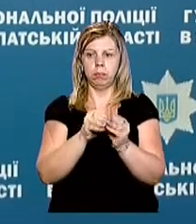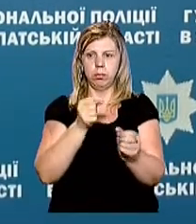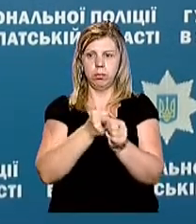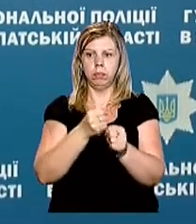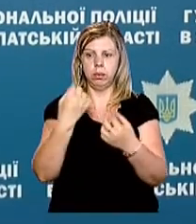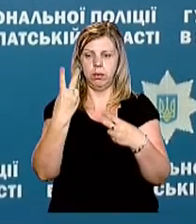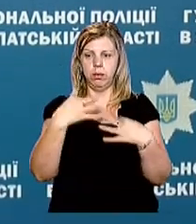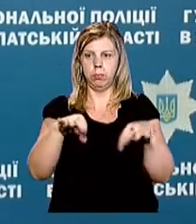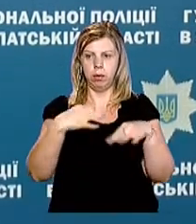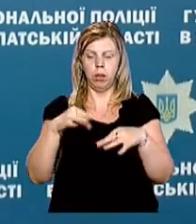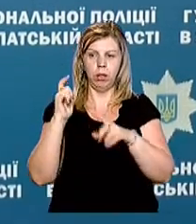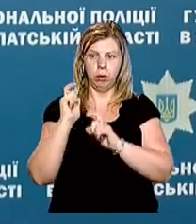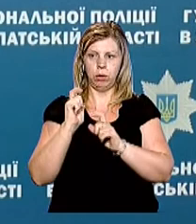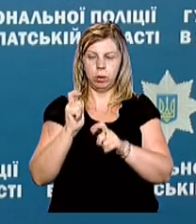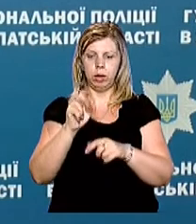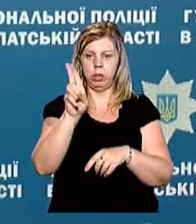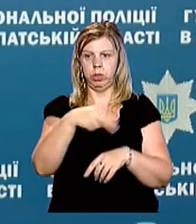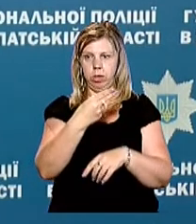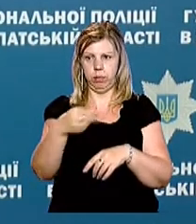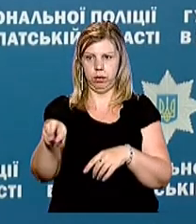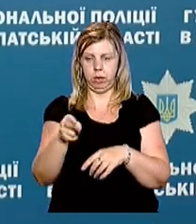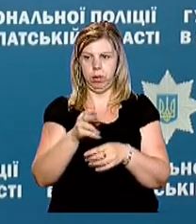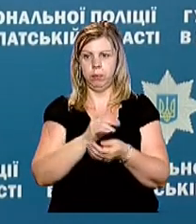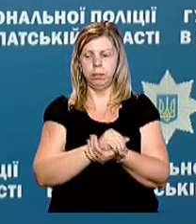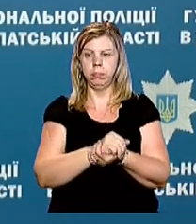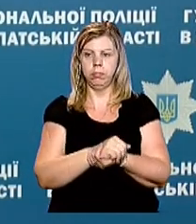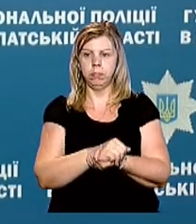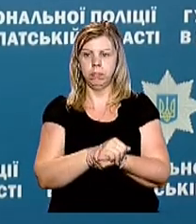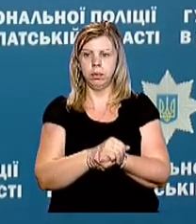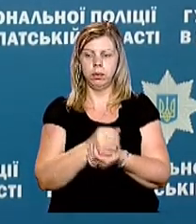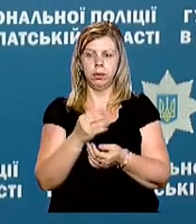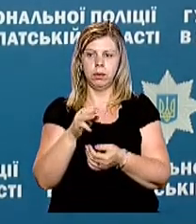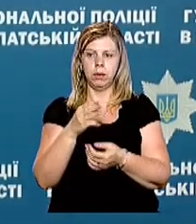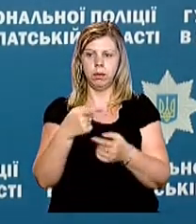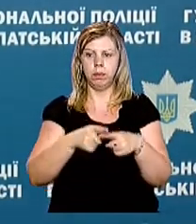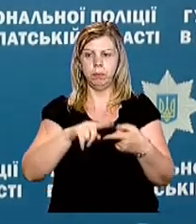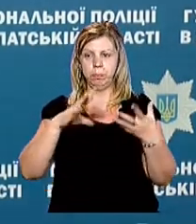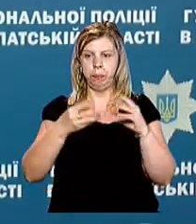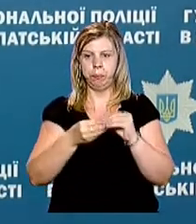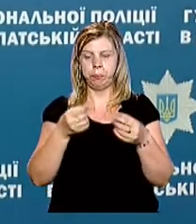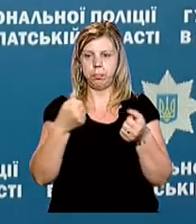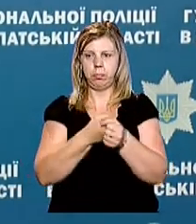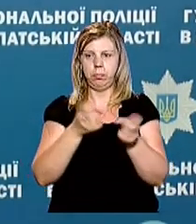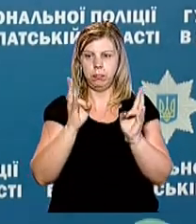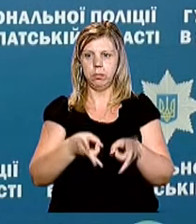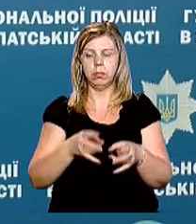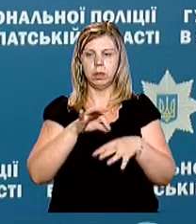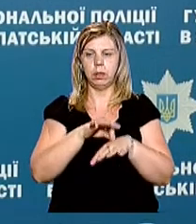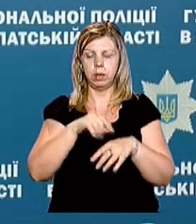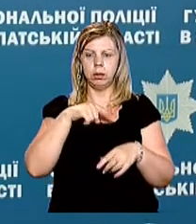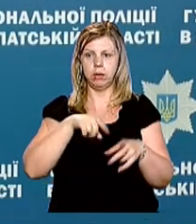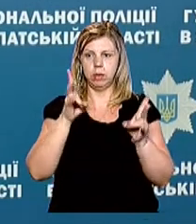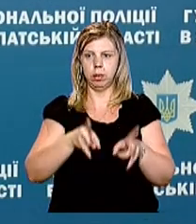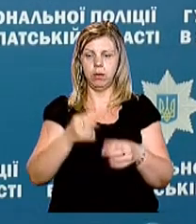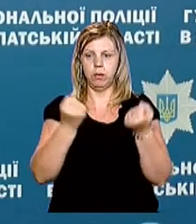двома транспортними засобами, а саме «Шевроле», а також вантажним автомобілем «Тата». В результаті аварії тілесні ушкодження